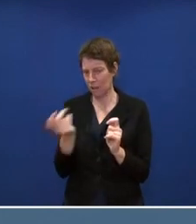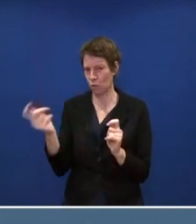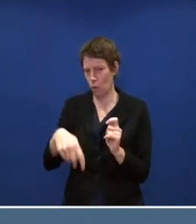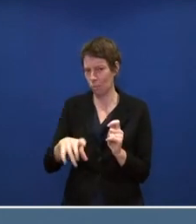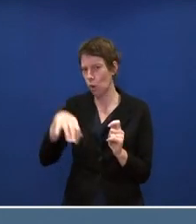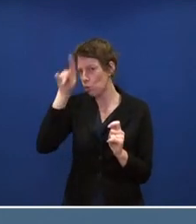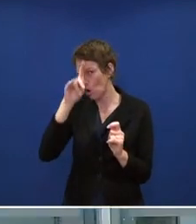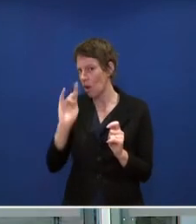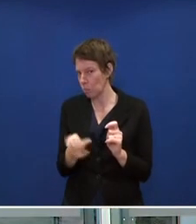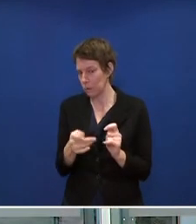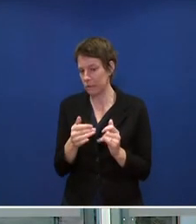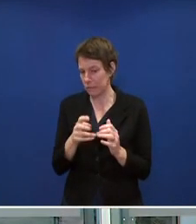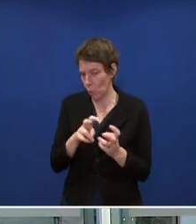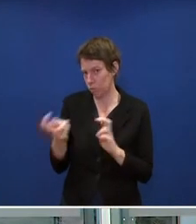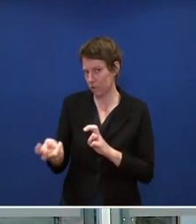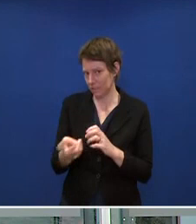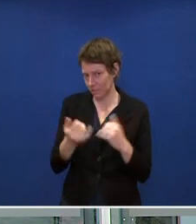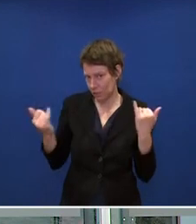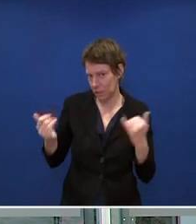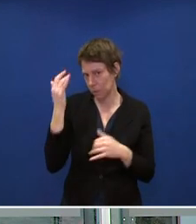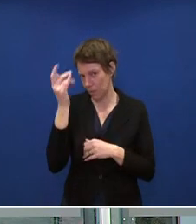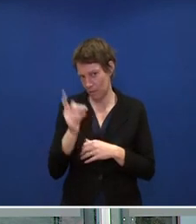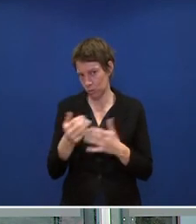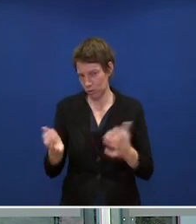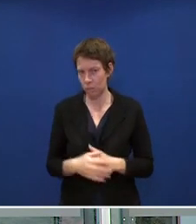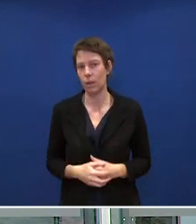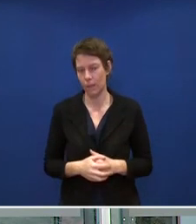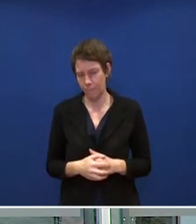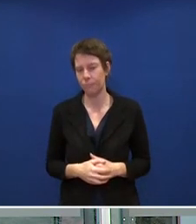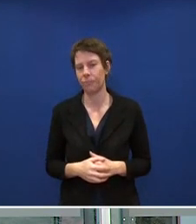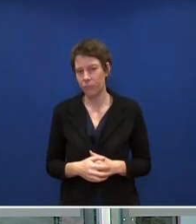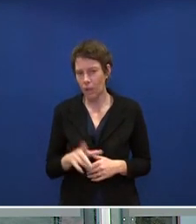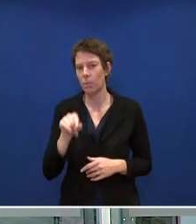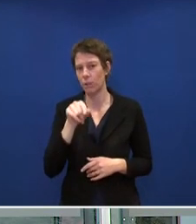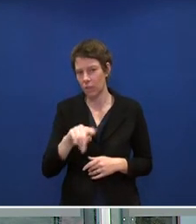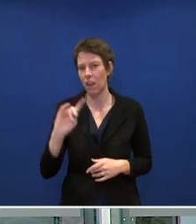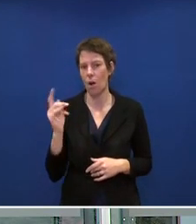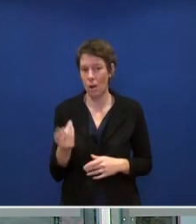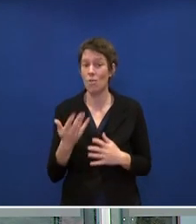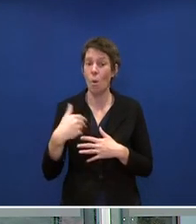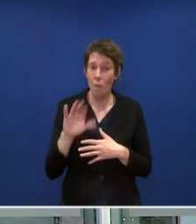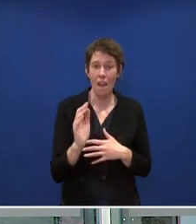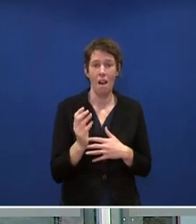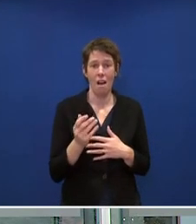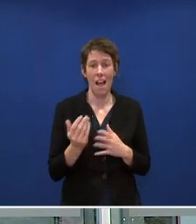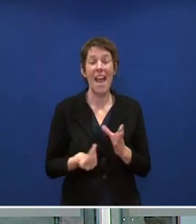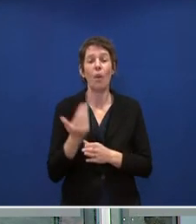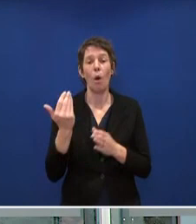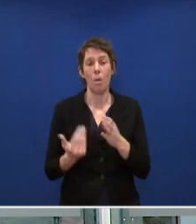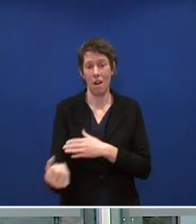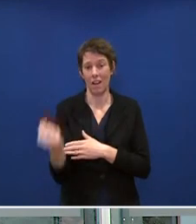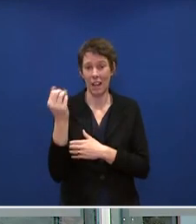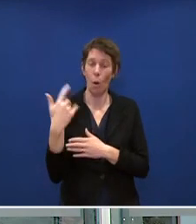auseinandersetzen muss, mit einem noch höheren Ausbau, stärkeren Ausbau der erneuerbaren Energien